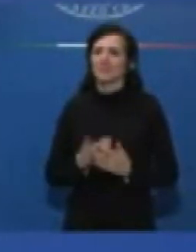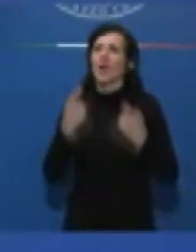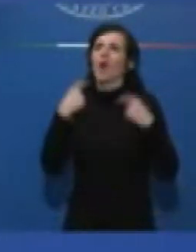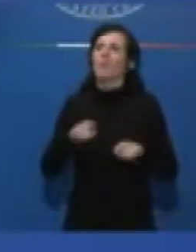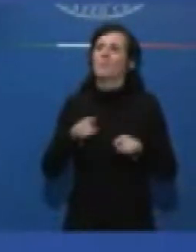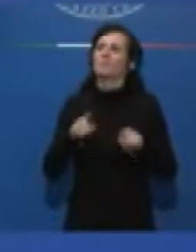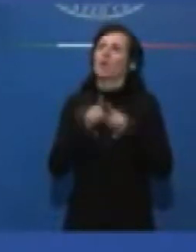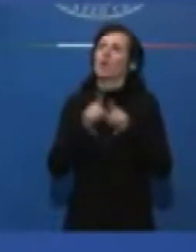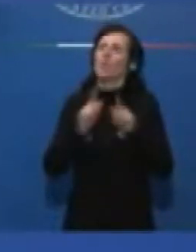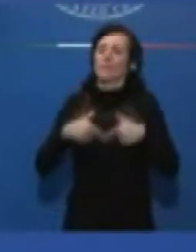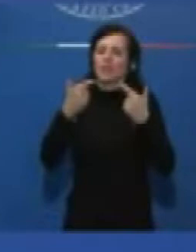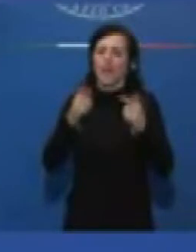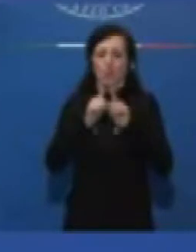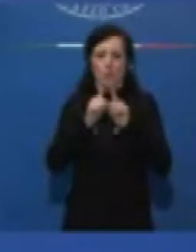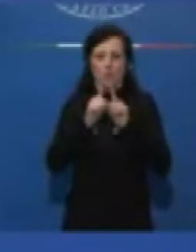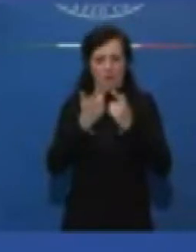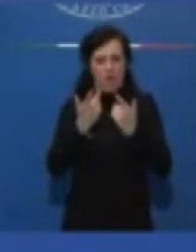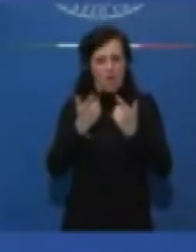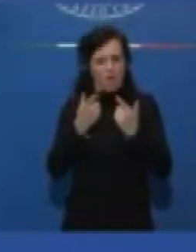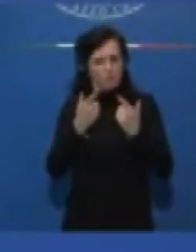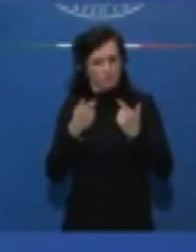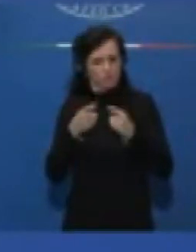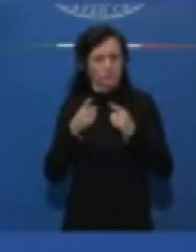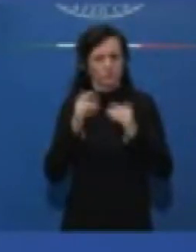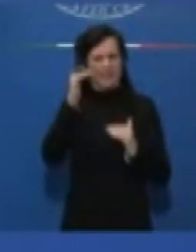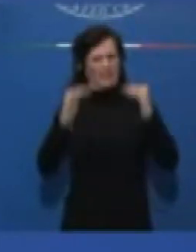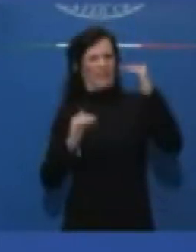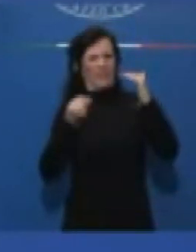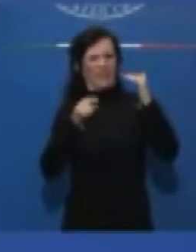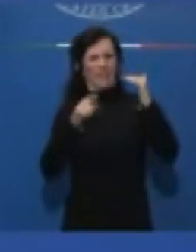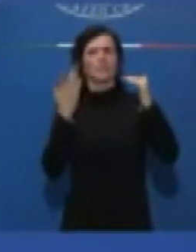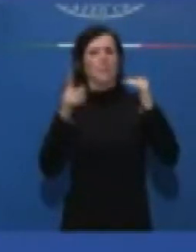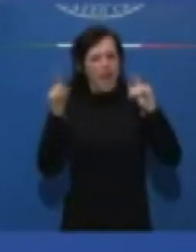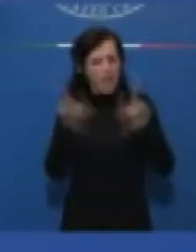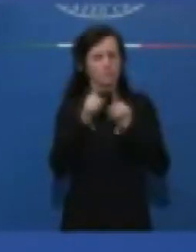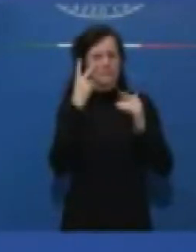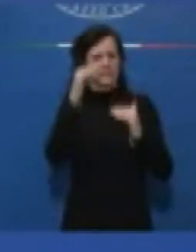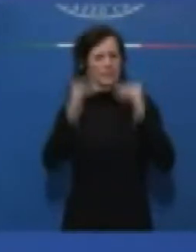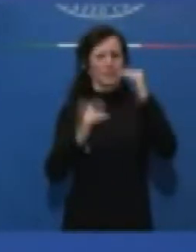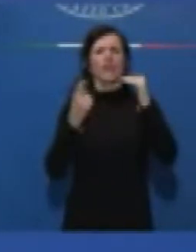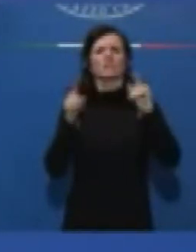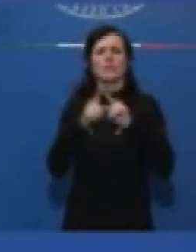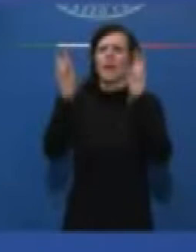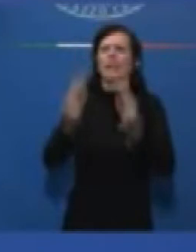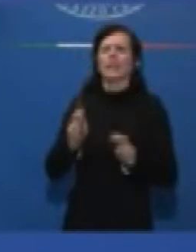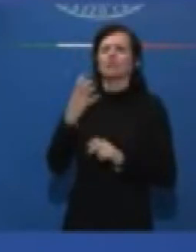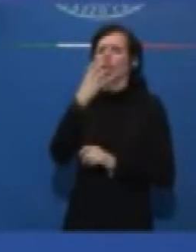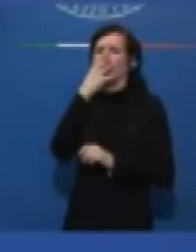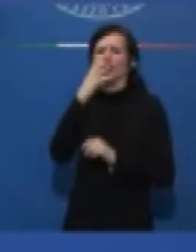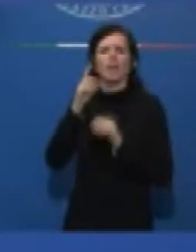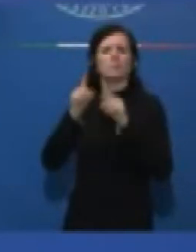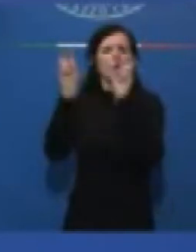gas usato per riscaldamento, ma anche della generazione di energia termoelettrica. Quindi influenza il costo dell'elettricità,